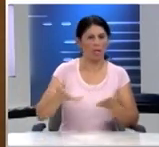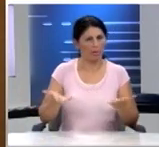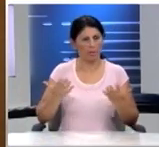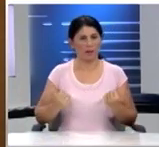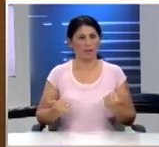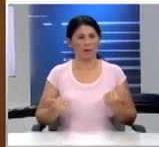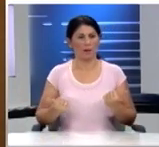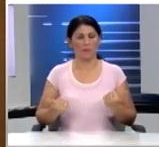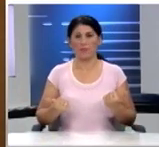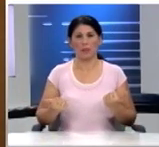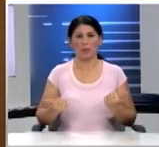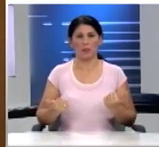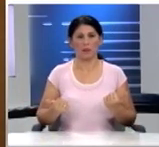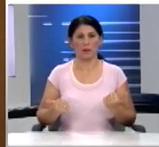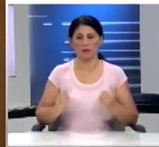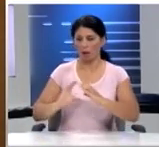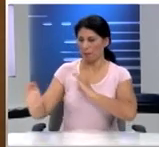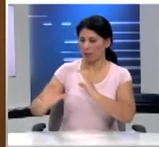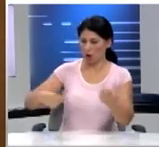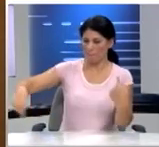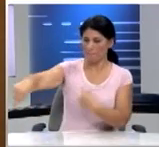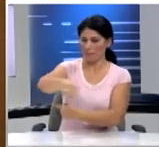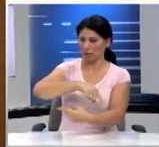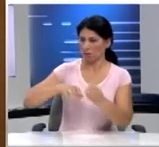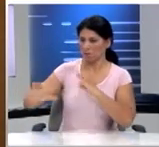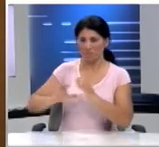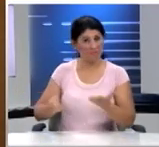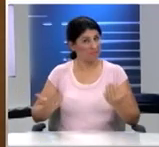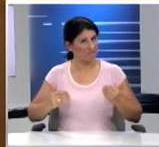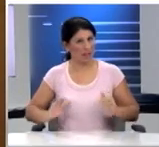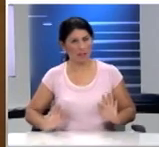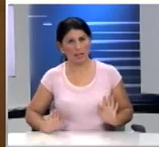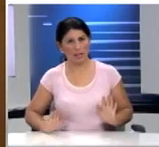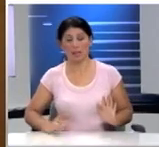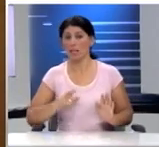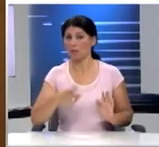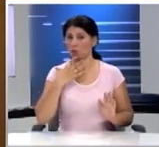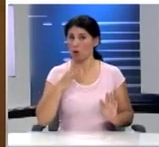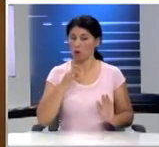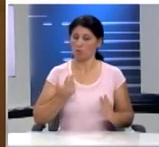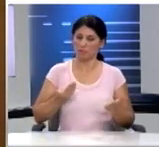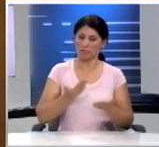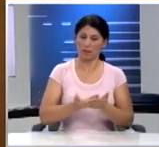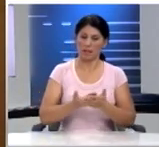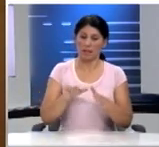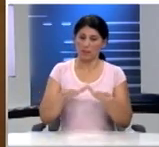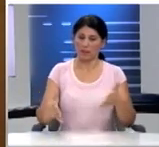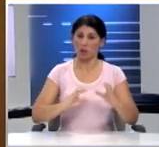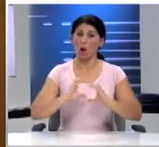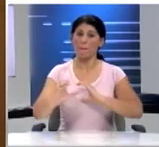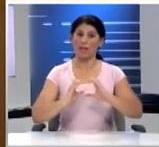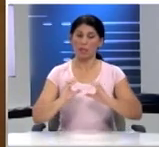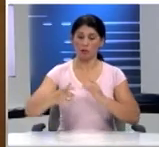διάβλους επικοινωνίας μεταξύ τους. Γι' αυτό το λόγο προτείνουμε τη δημιουργία δικτύου επικοινωνίας